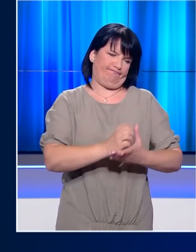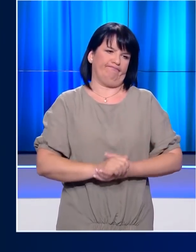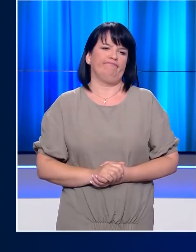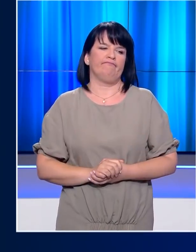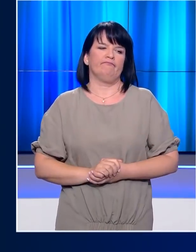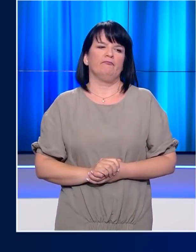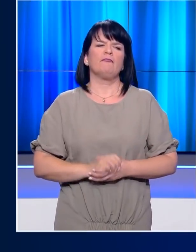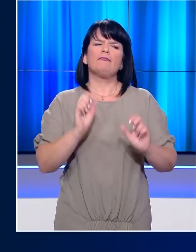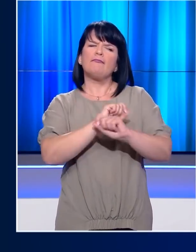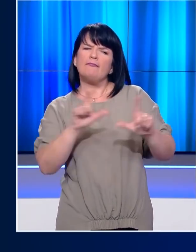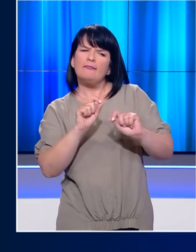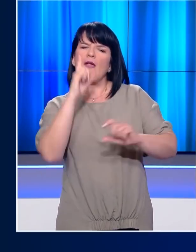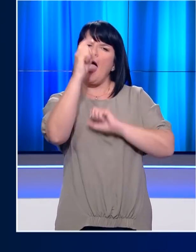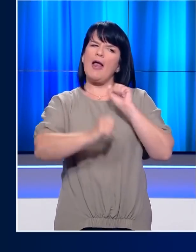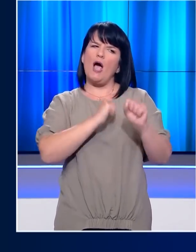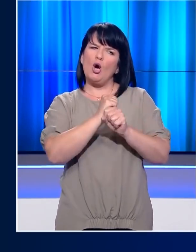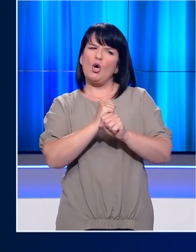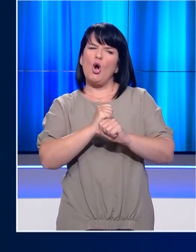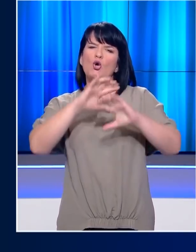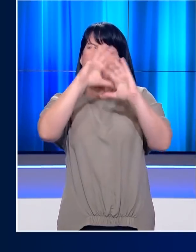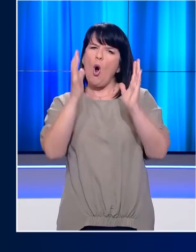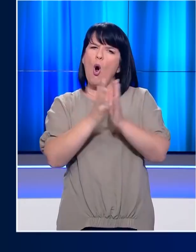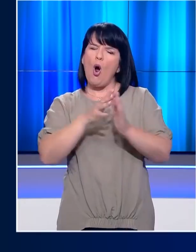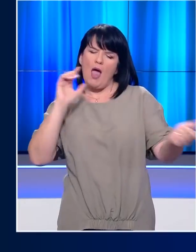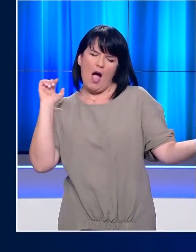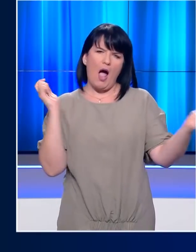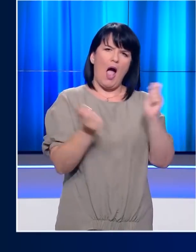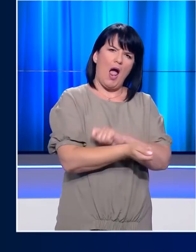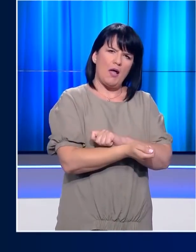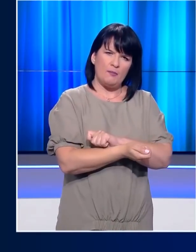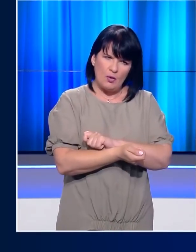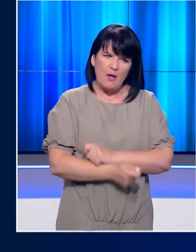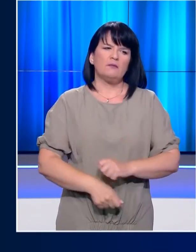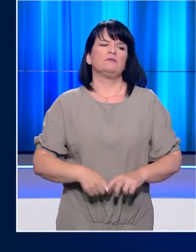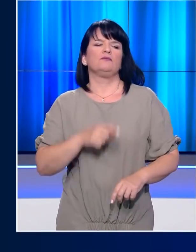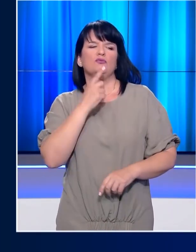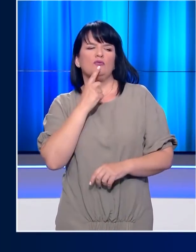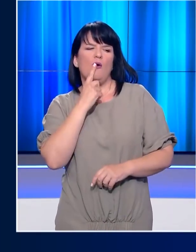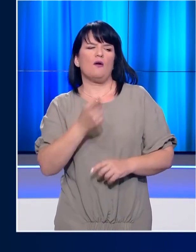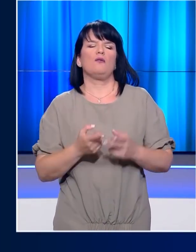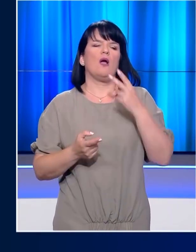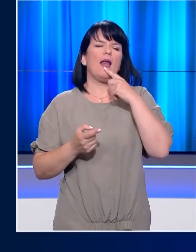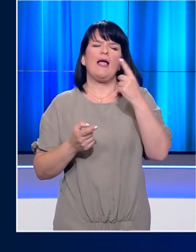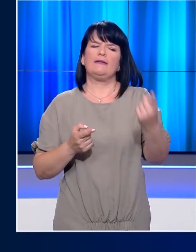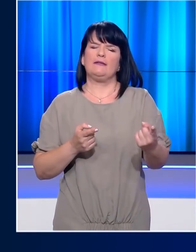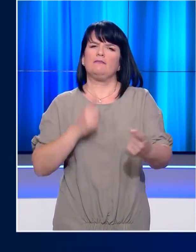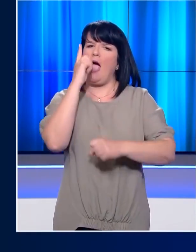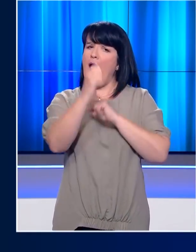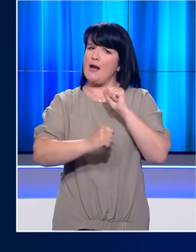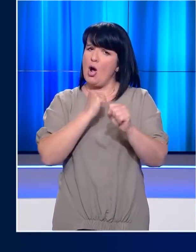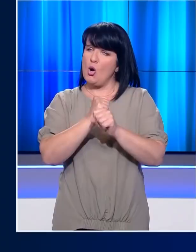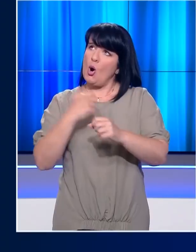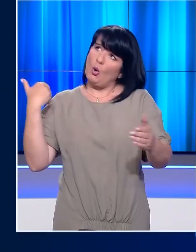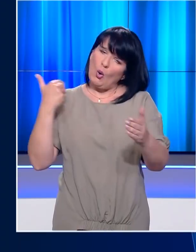Με ένα σπότ και σύνθημα ένα χρόνο άλλα ανάποδα ευχήθηκε κριτικά ο ΣΥΡΙΖΑ στη Νέα Δημοκρατία για την πρώτη της επέτειο στη διακυβέρνηση. Ο ΣΥΡΙΖΑΚΙ συμπληρώνεται